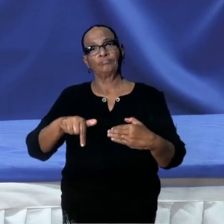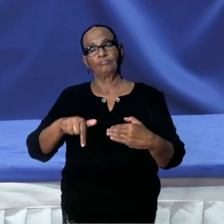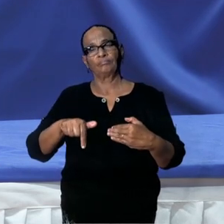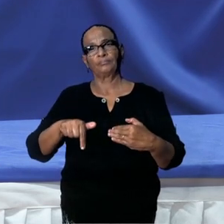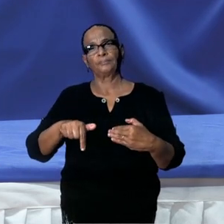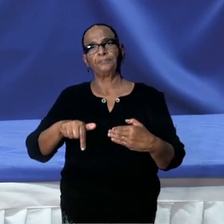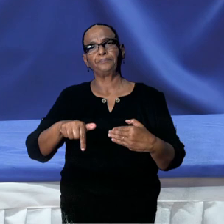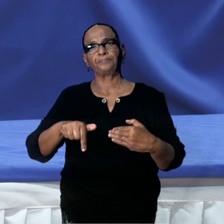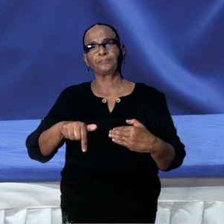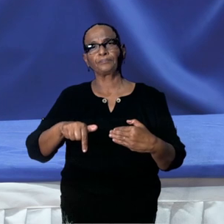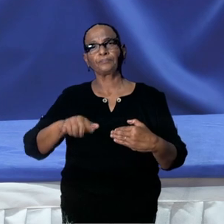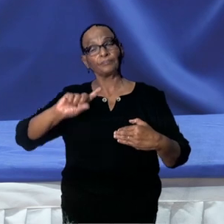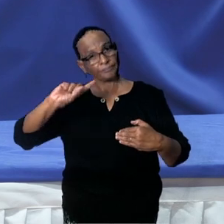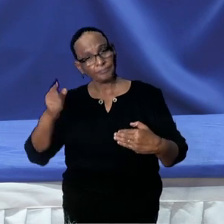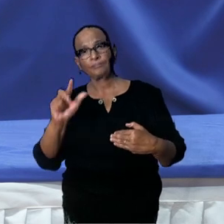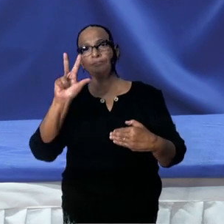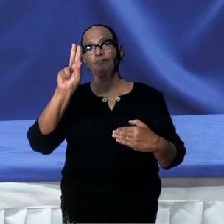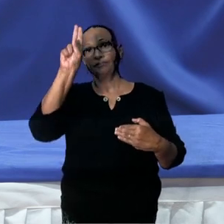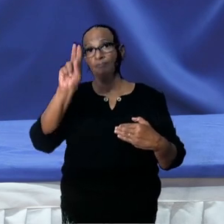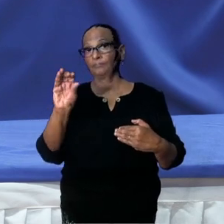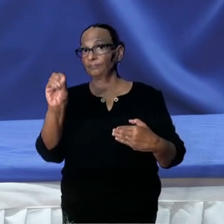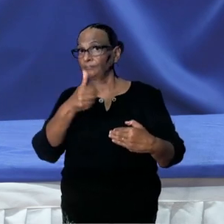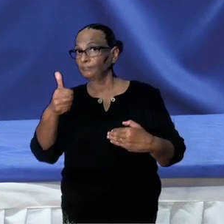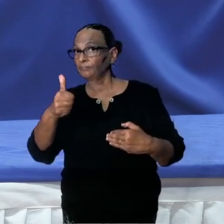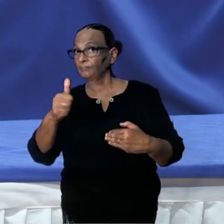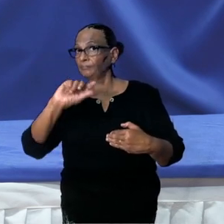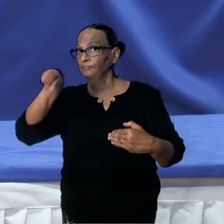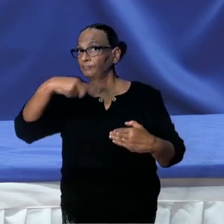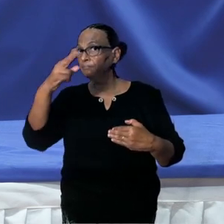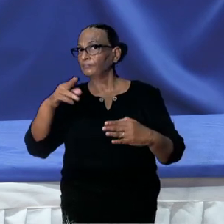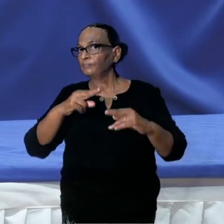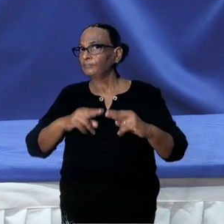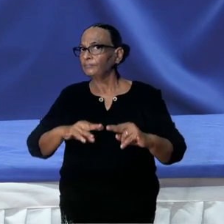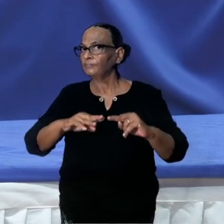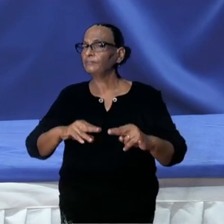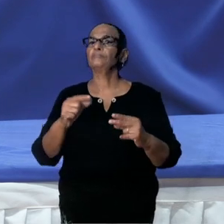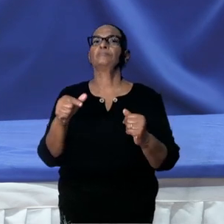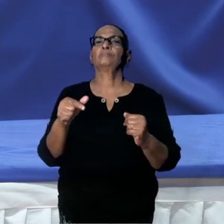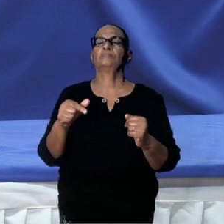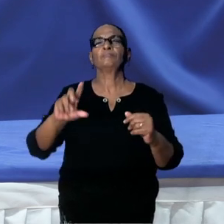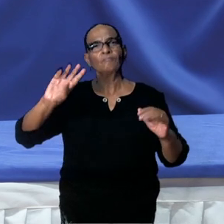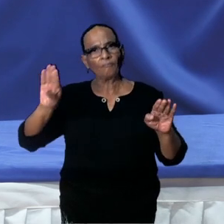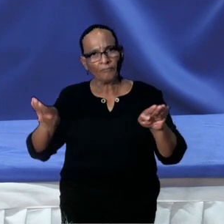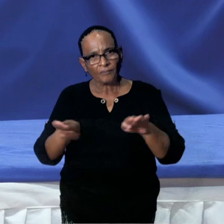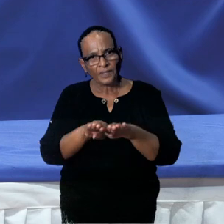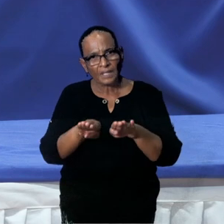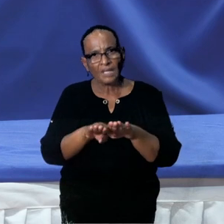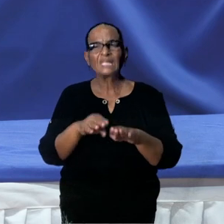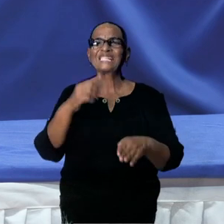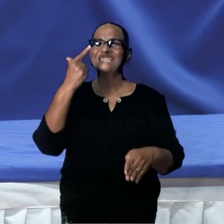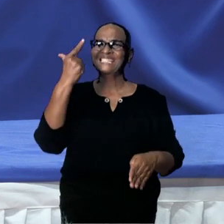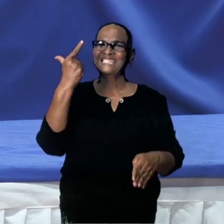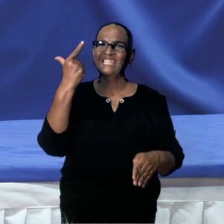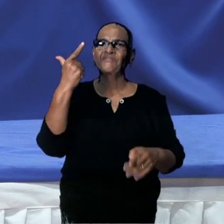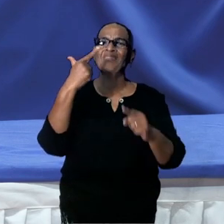goedgekeurd wordt door de WHO, dat verwachten we volgende week. En dat is gelijk aan 7.500